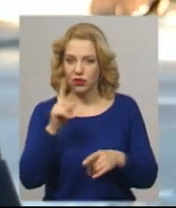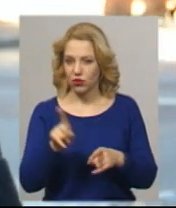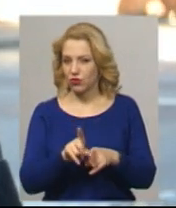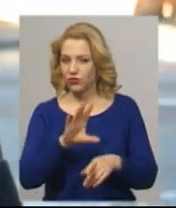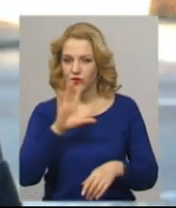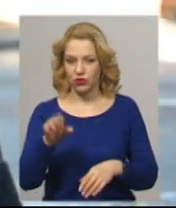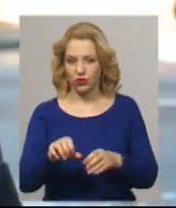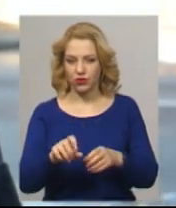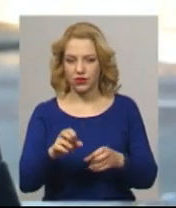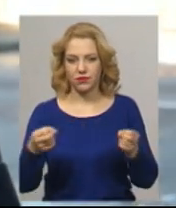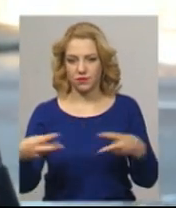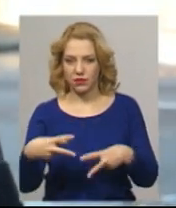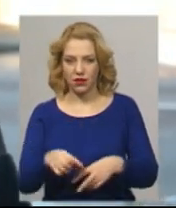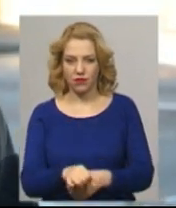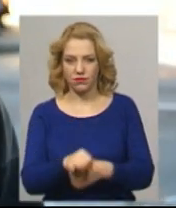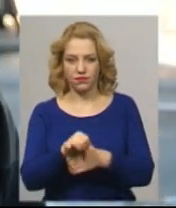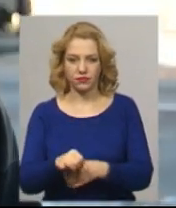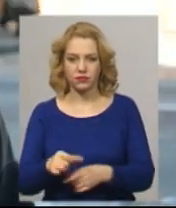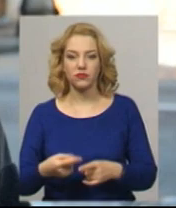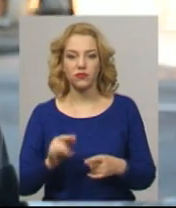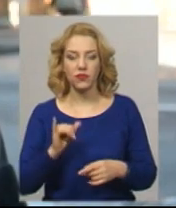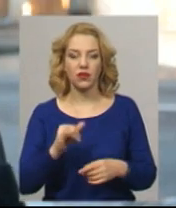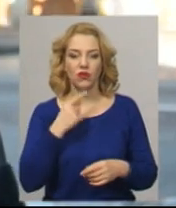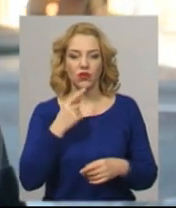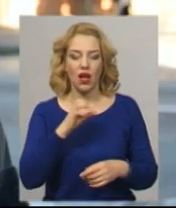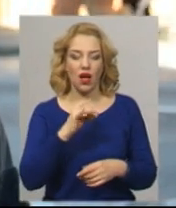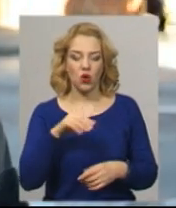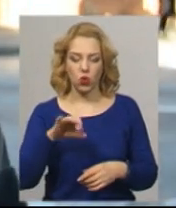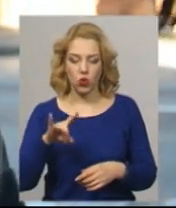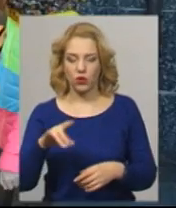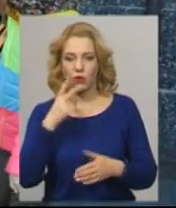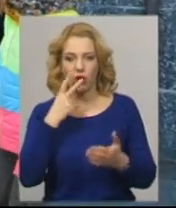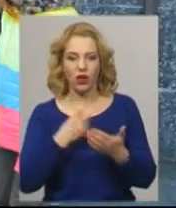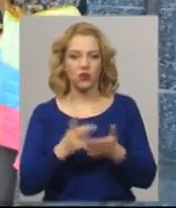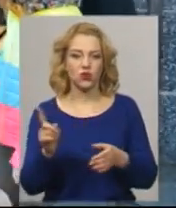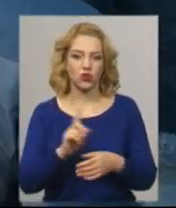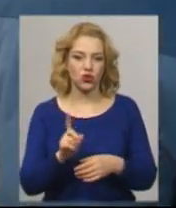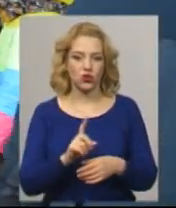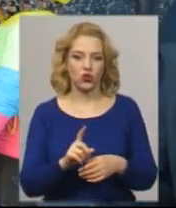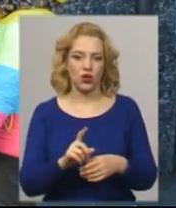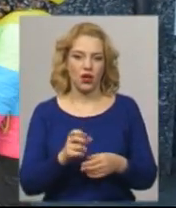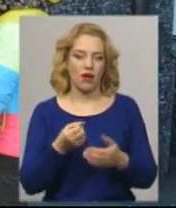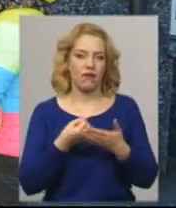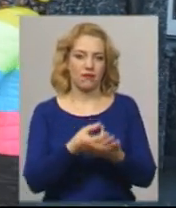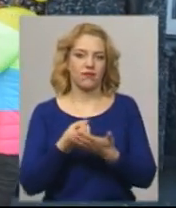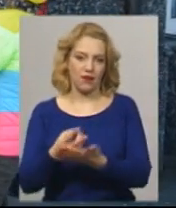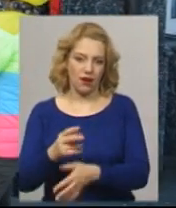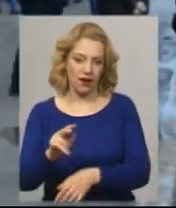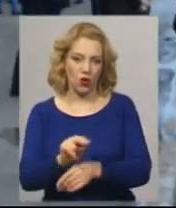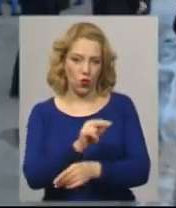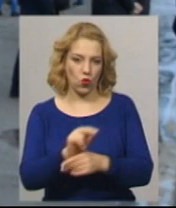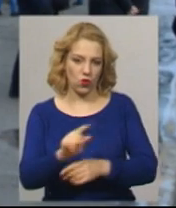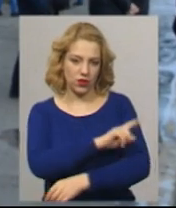Артур приносить довідки, що його бачать в різних публічних місцях, що він стаціонарно лікується». Судове засідання перенесли на 4